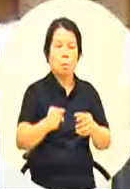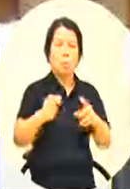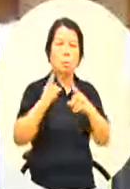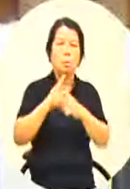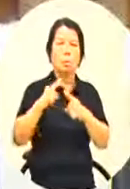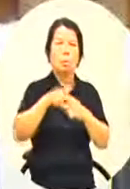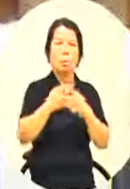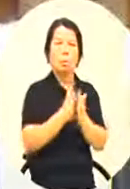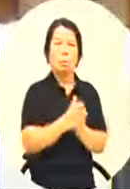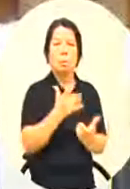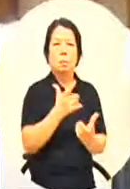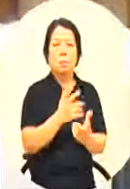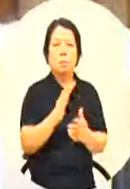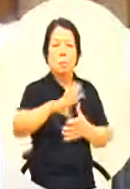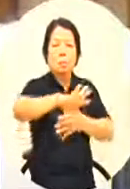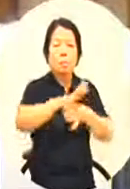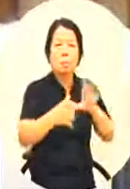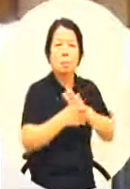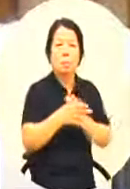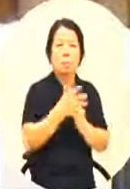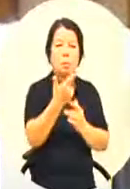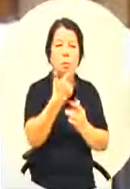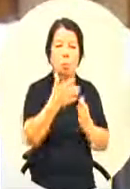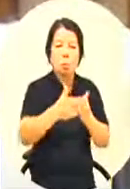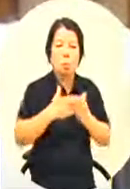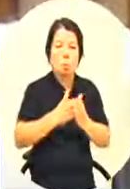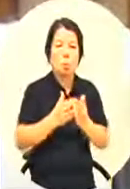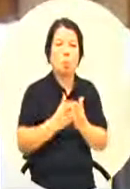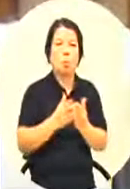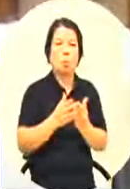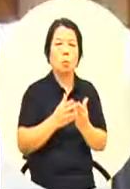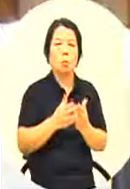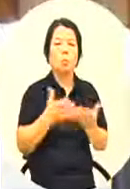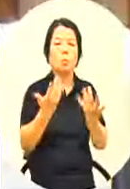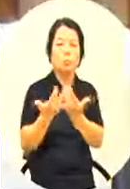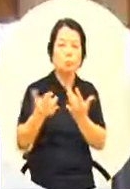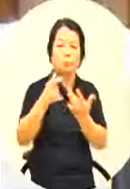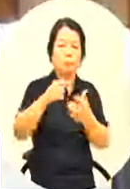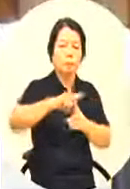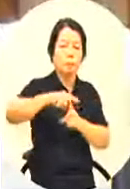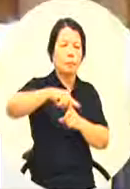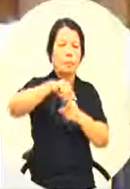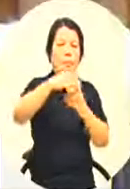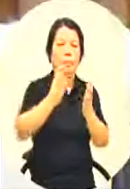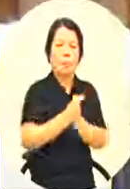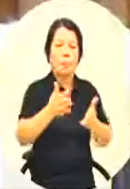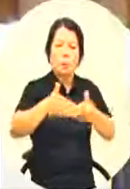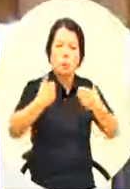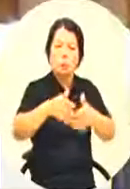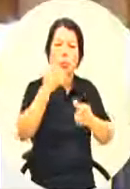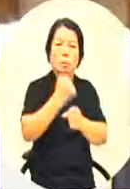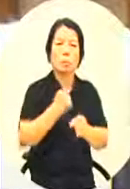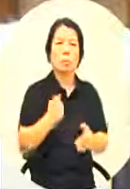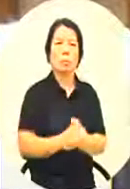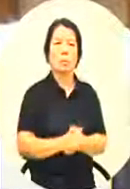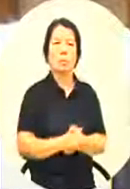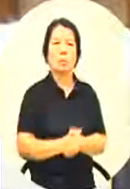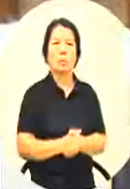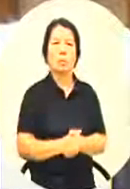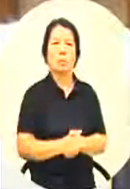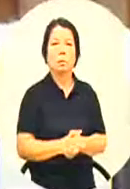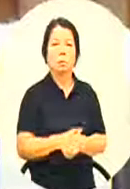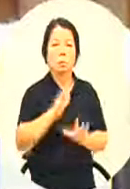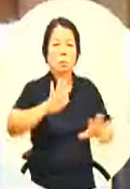多么吓人的一个文化产值啊我们有没有办法做重点是我们要不要做局长我想问的就是说啊